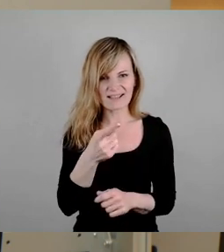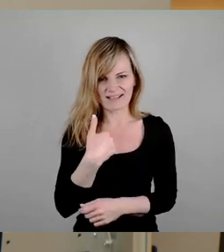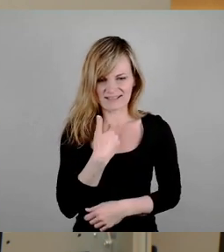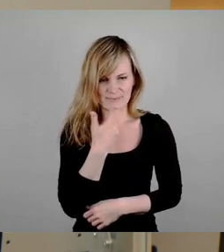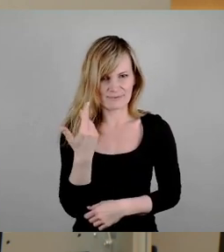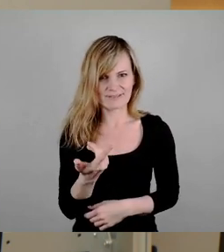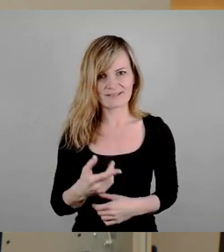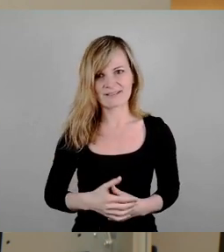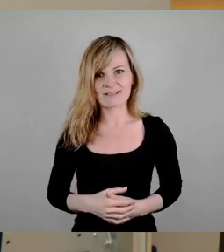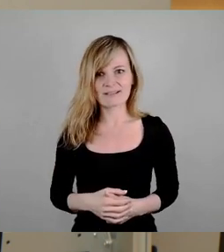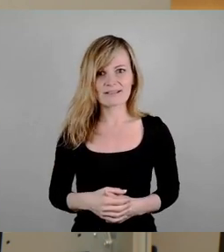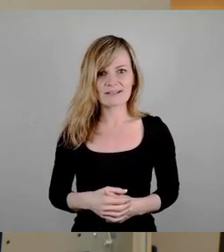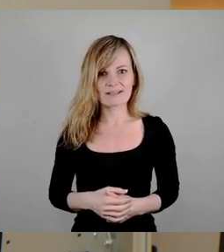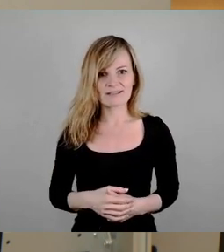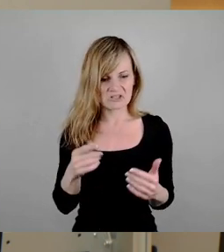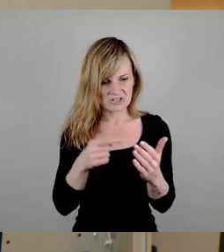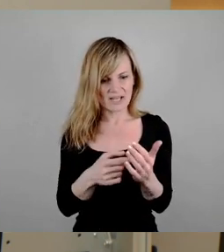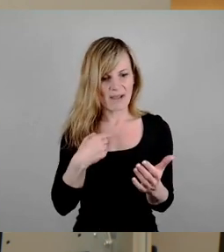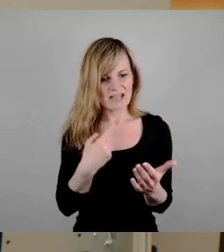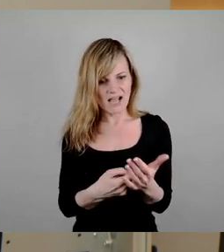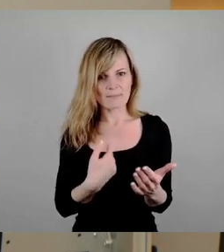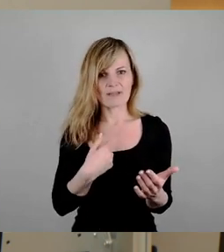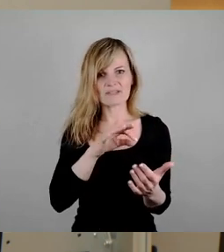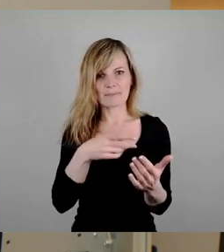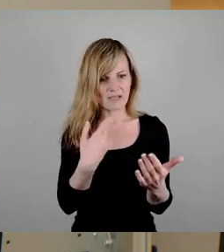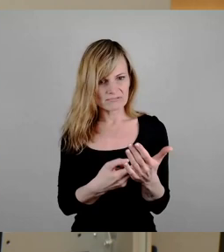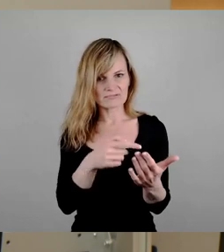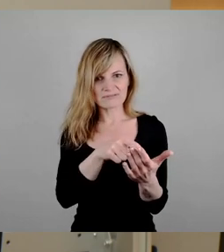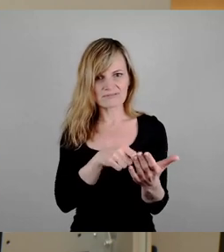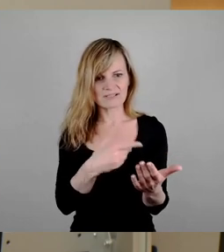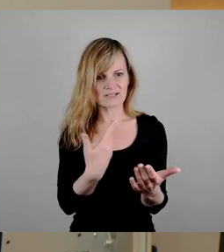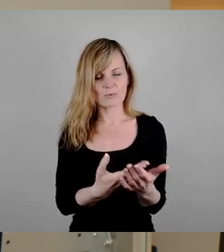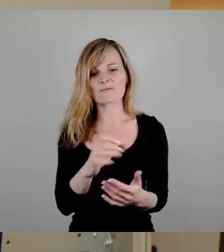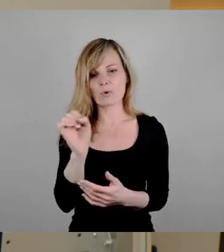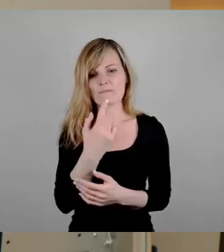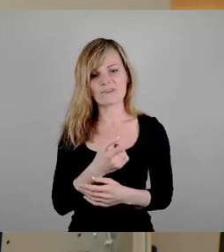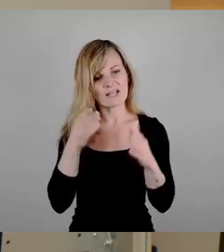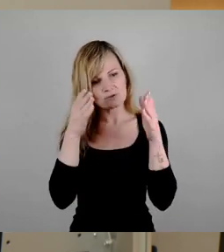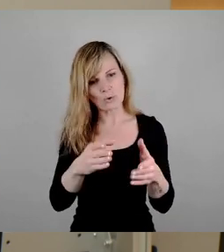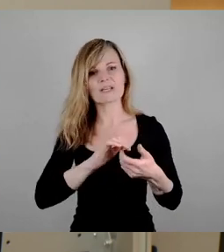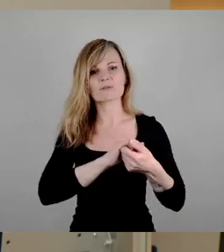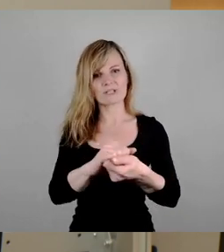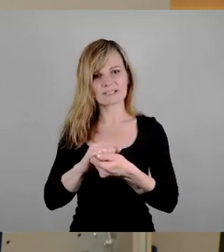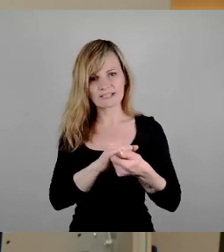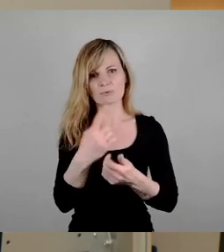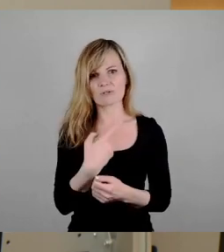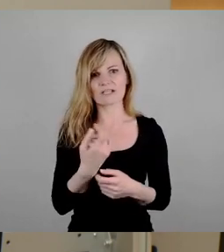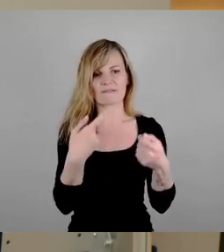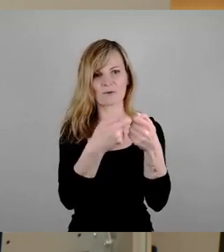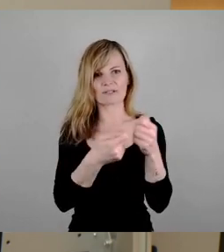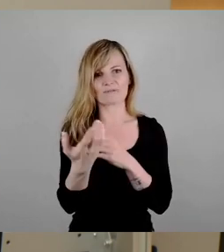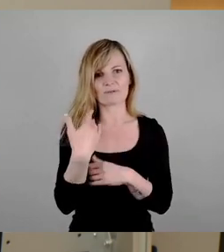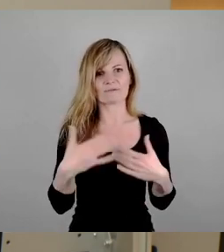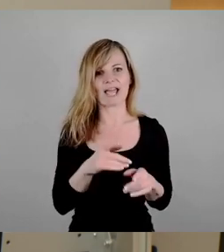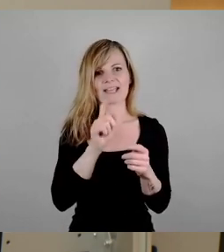Ich stehe da mit drauf, die FDP steht mit drauf, weil wir in treuer Solidarität zu unseren Freunden von den Freien Wählern und der CDU